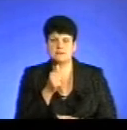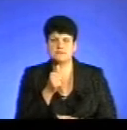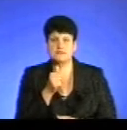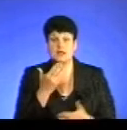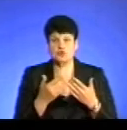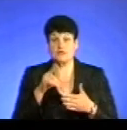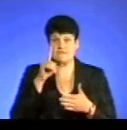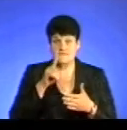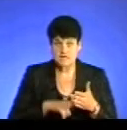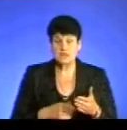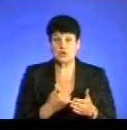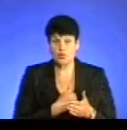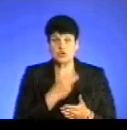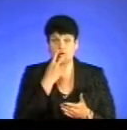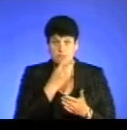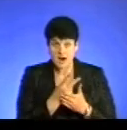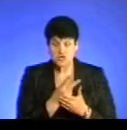вірить і хоче бачити,